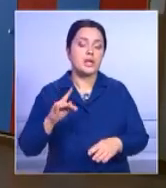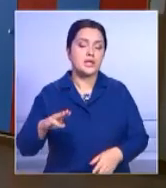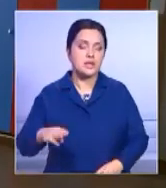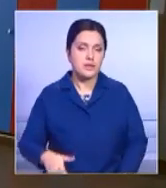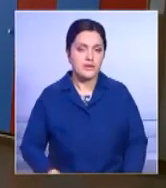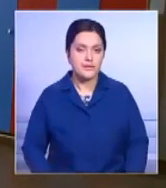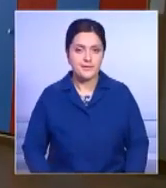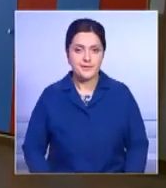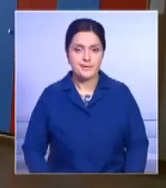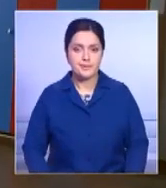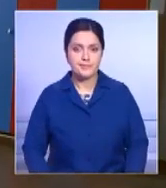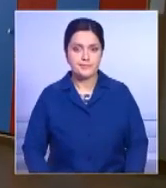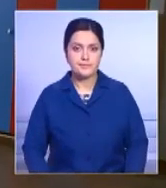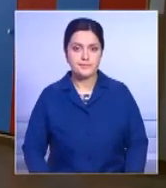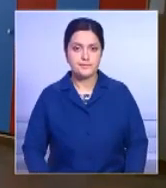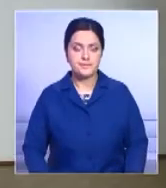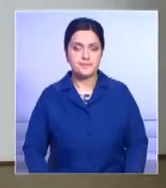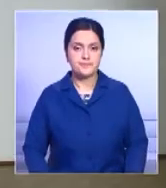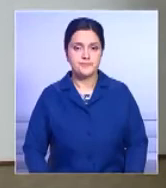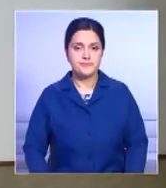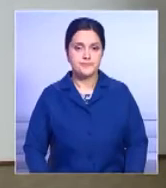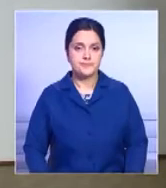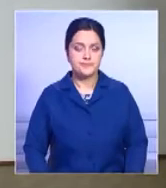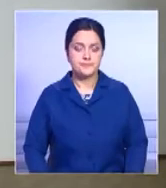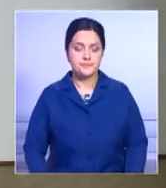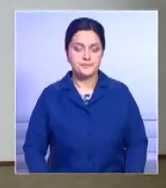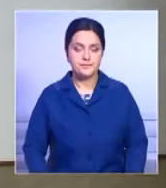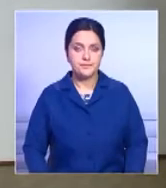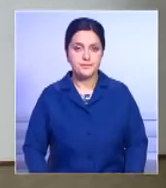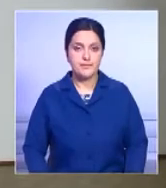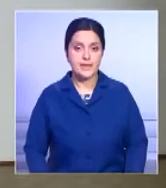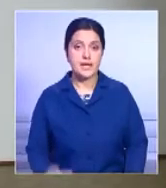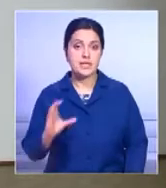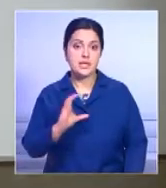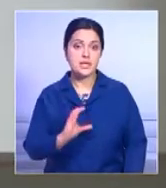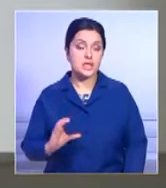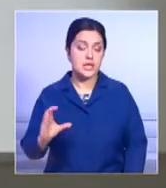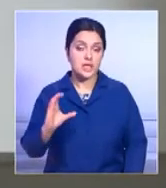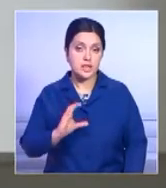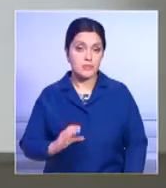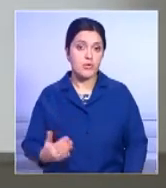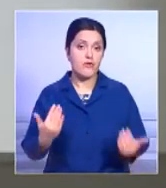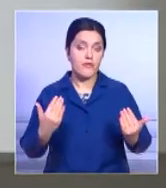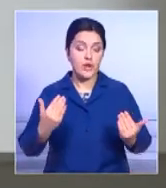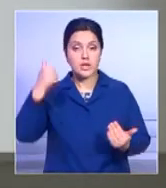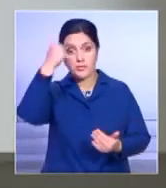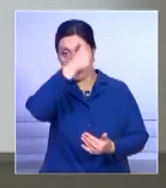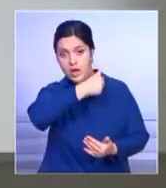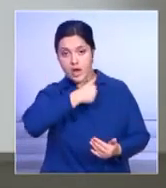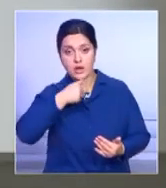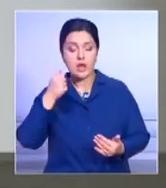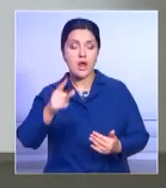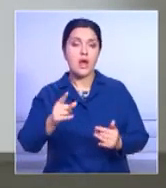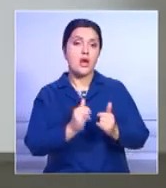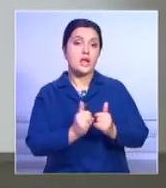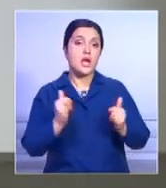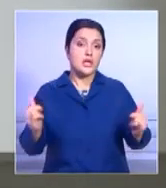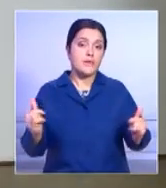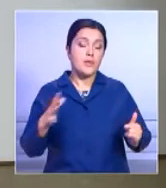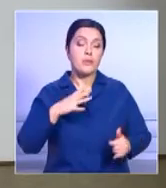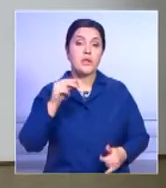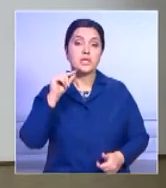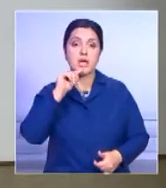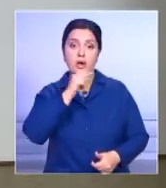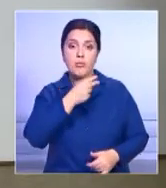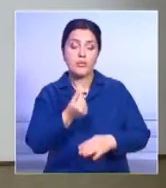миллиарда тенге. В этом году, в сентябре месяце, нас по развитию региона была экономия, и